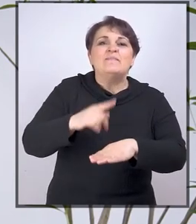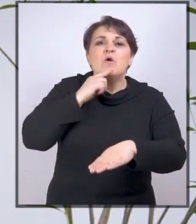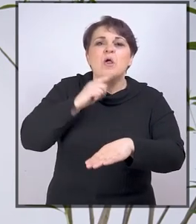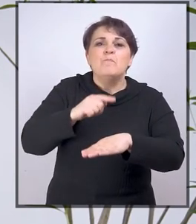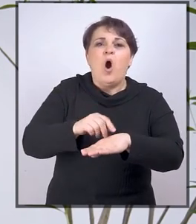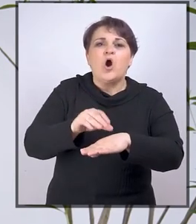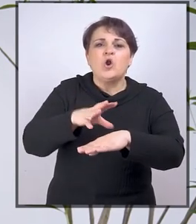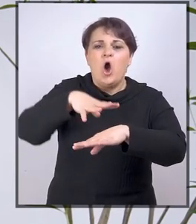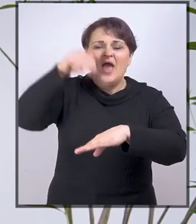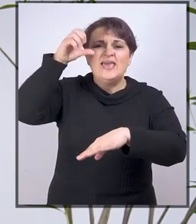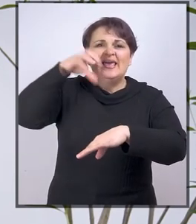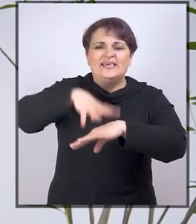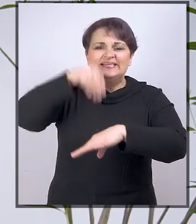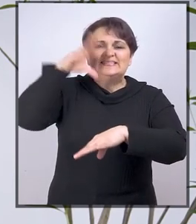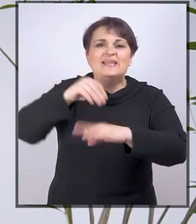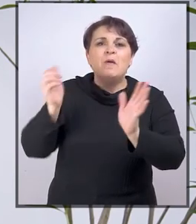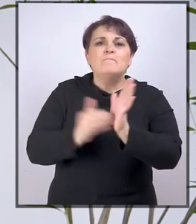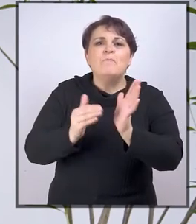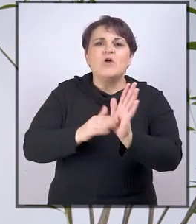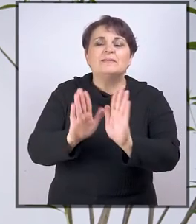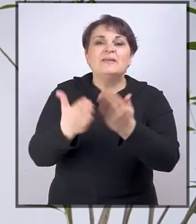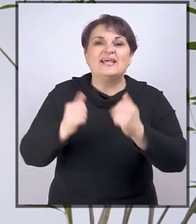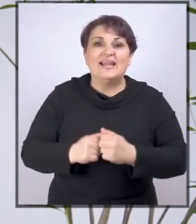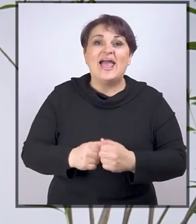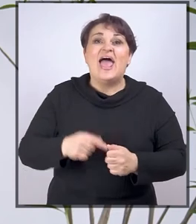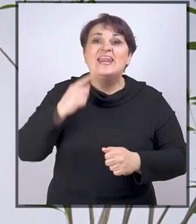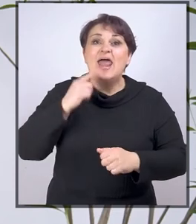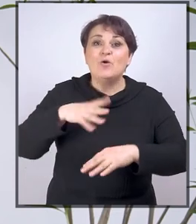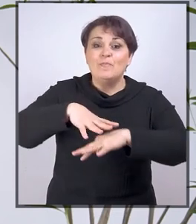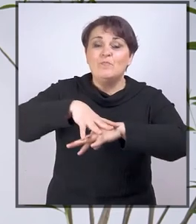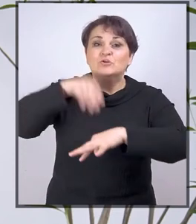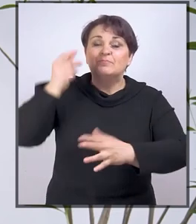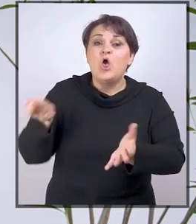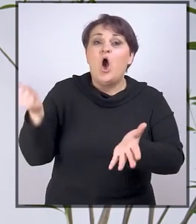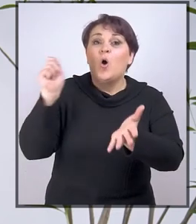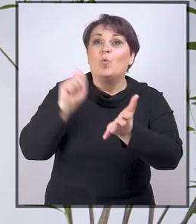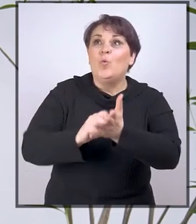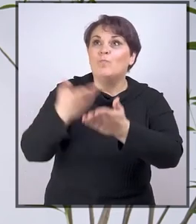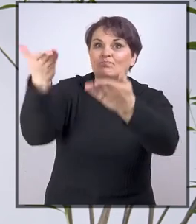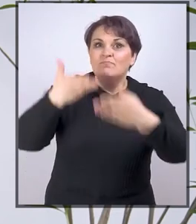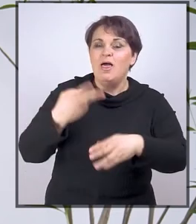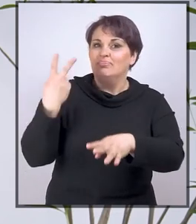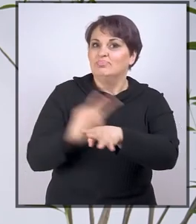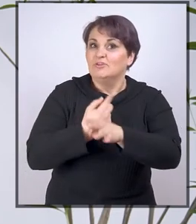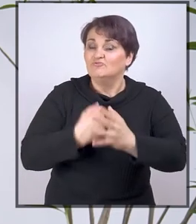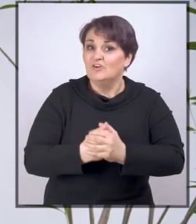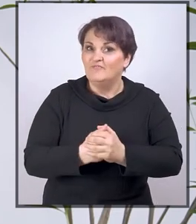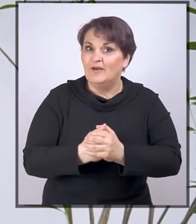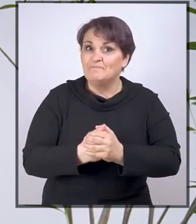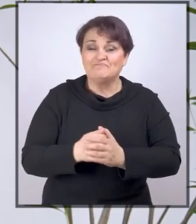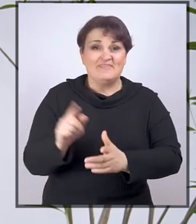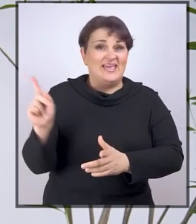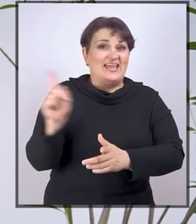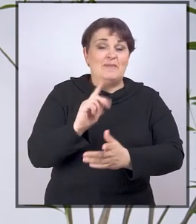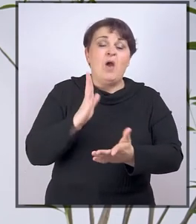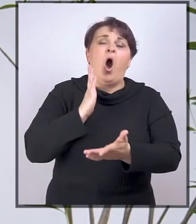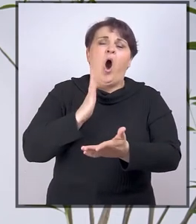skenirati potrebnu literaturu, nego bi mu skener kupila država.